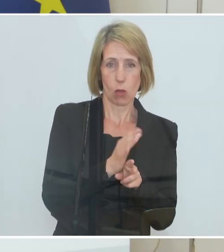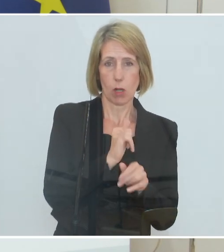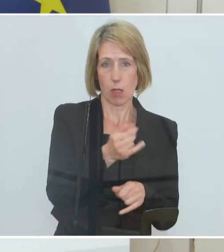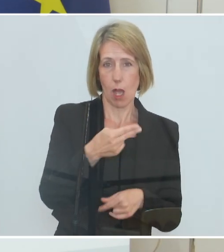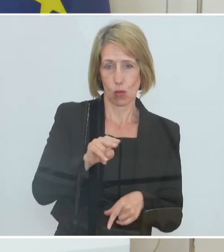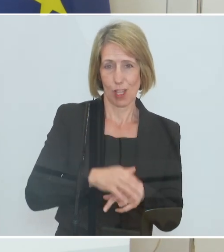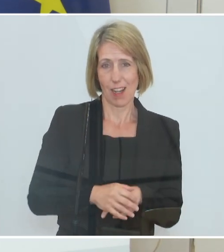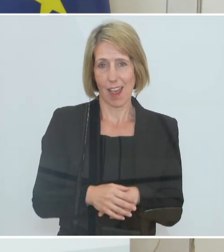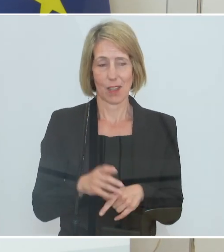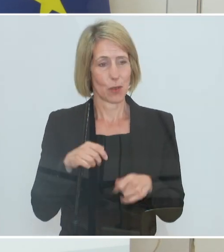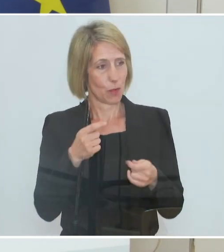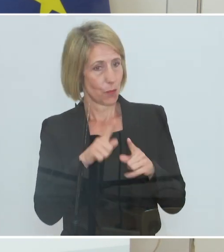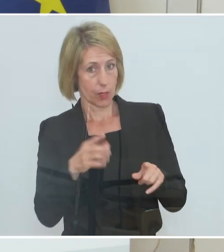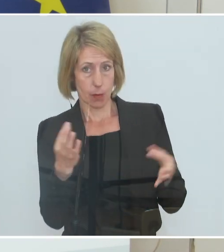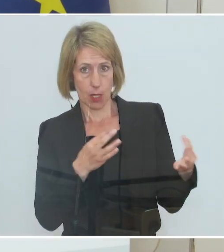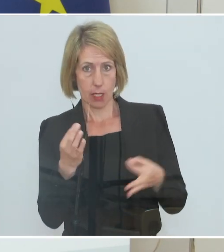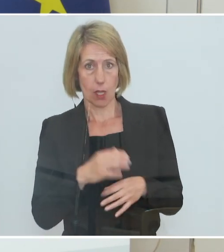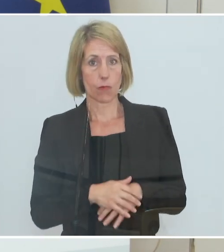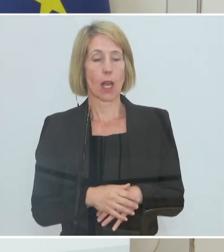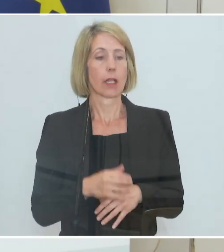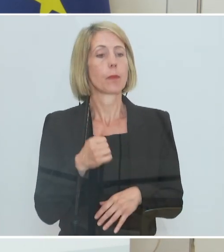Vielen Dank. Gibt es weitere Fragen? Ja, die Dame.